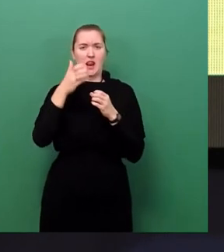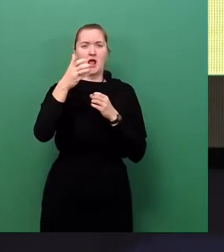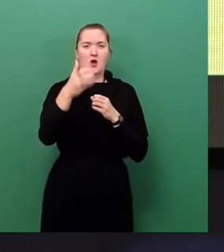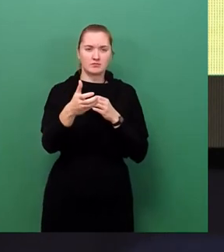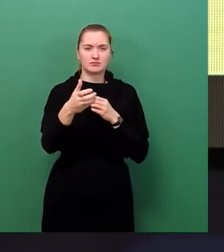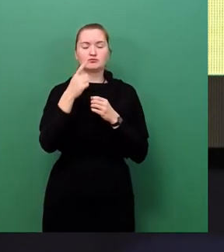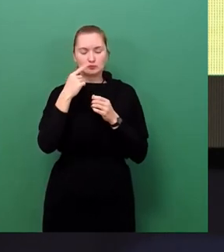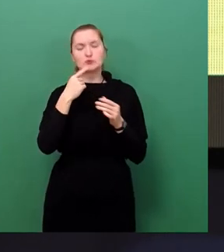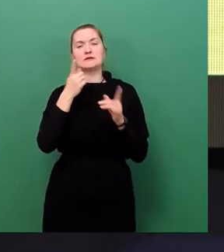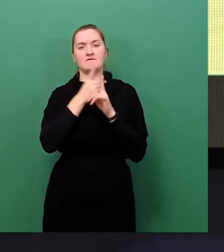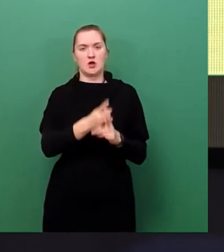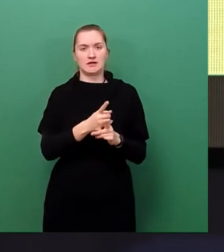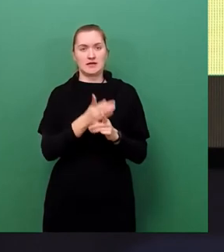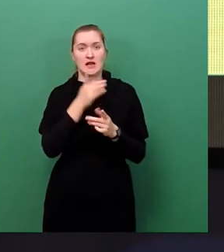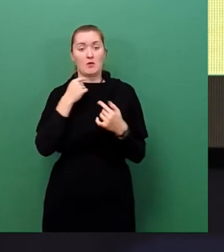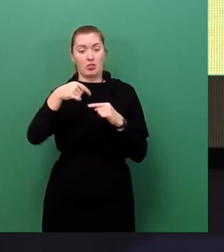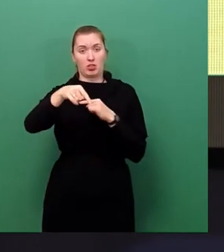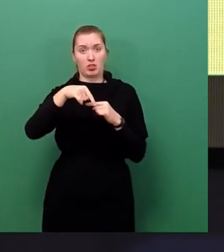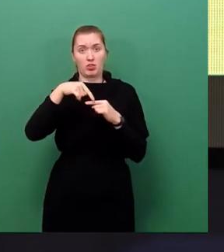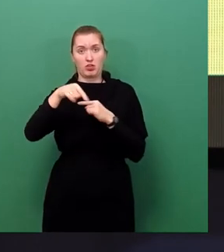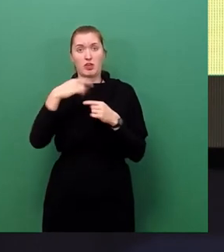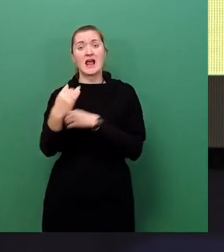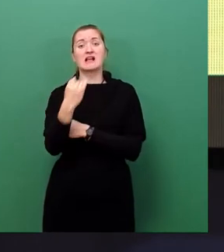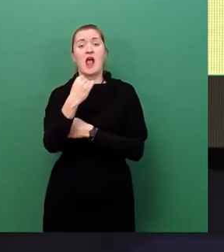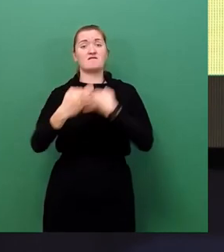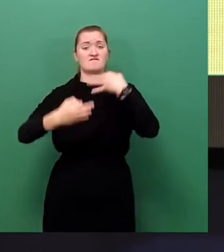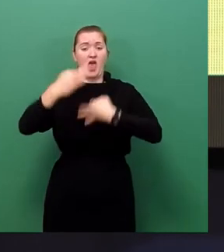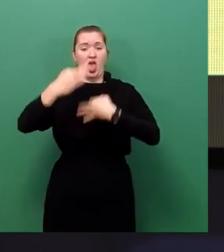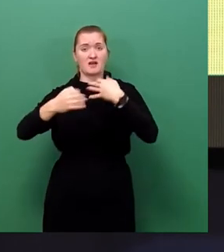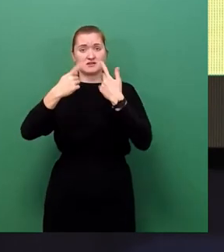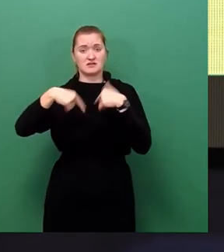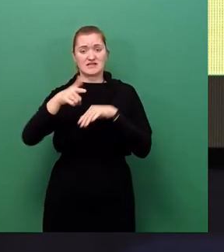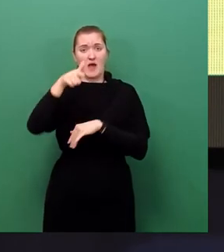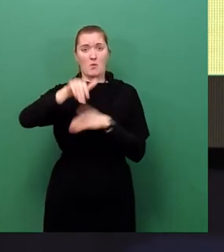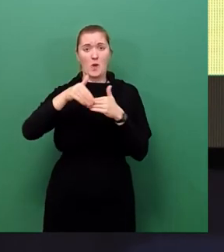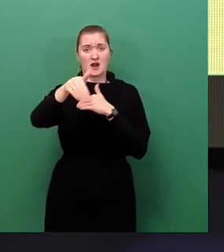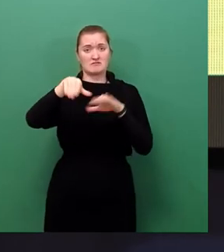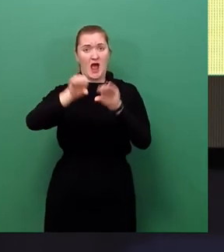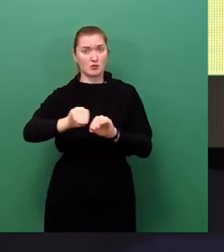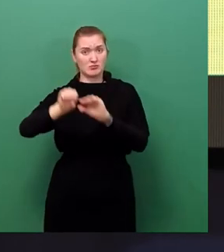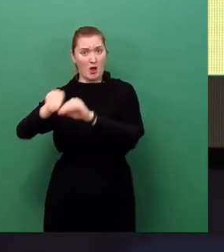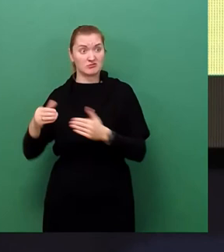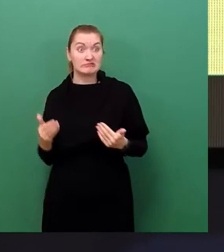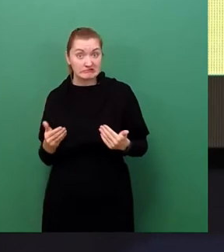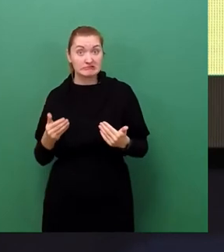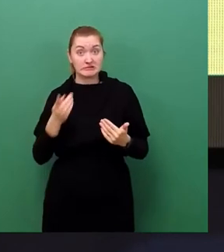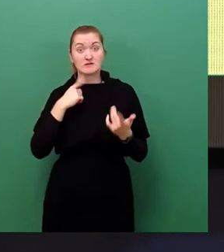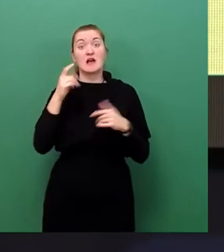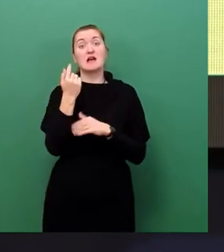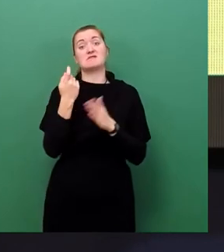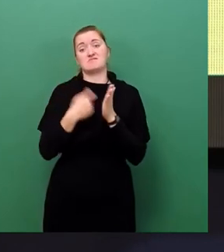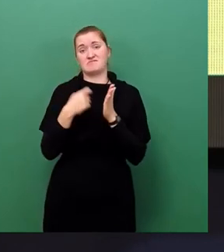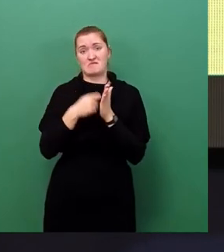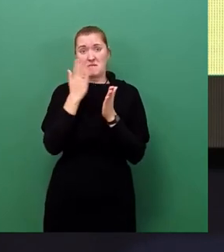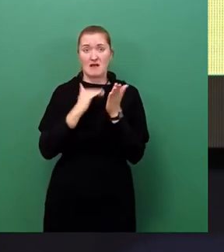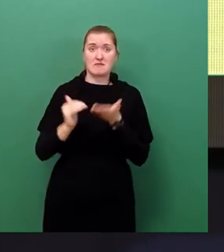Kraftwerke in den nächsten zwei Monaten führt zu einer weiteren Energieengpässen und befeuert weitere Preisanstiege. Ich bin persönlich, habe